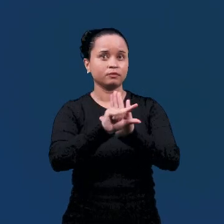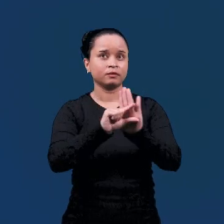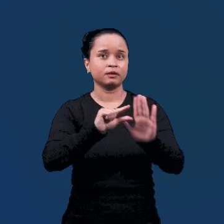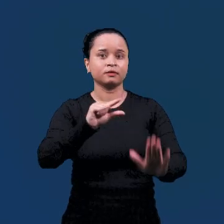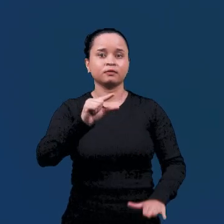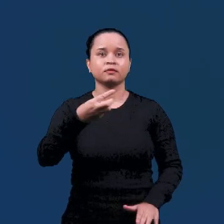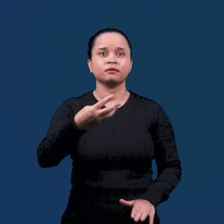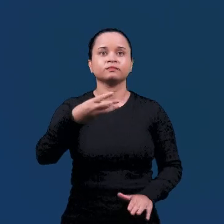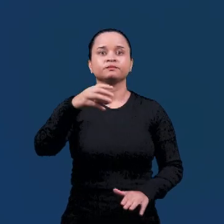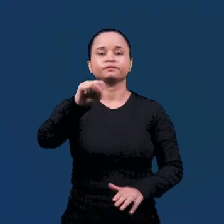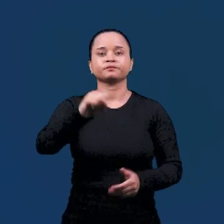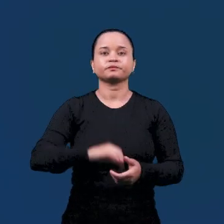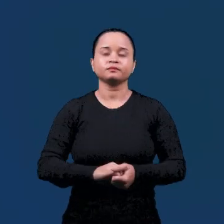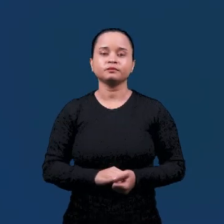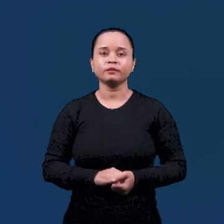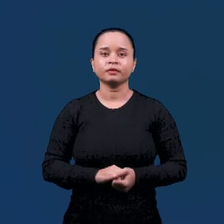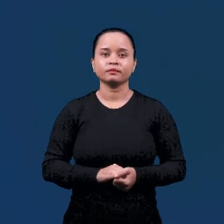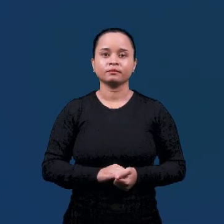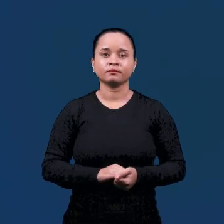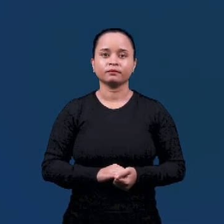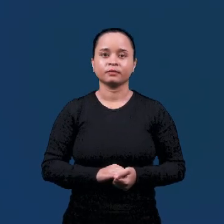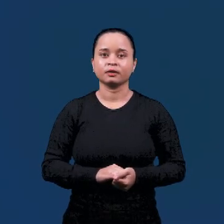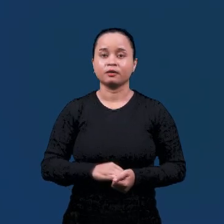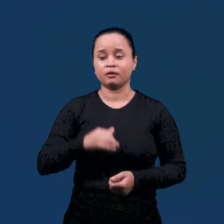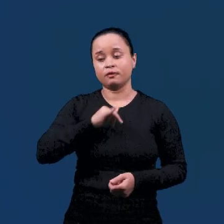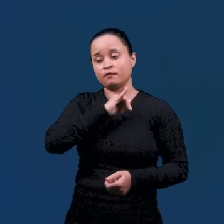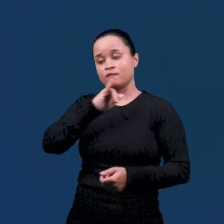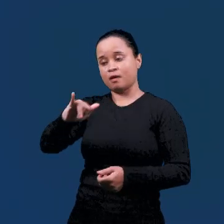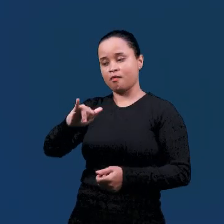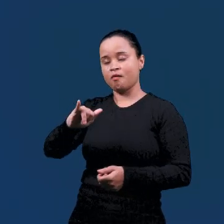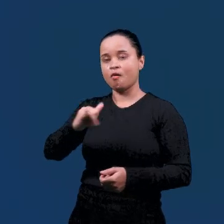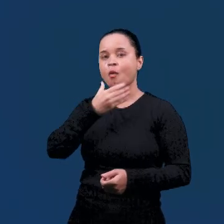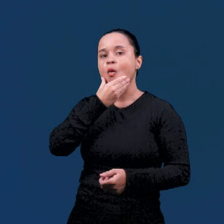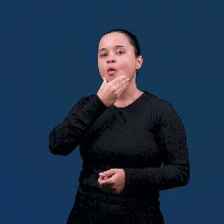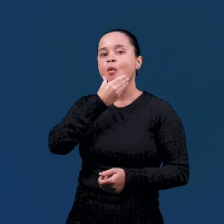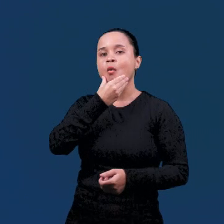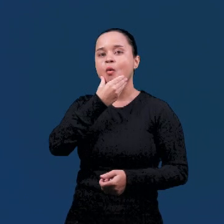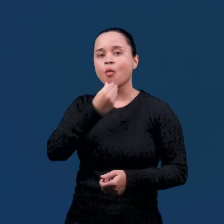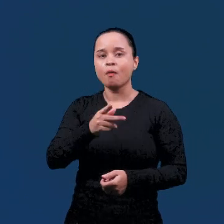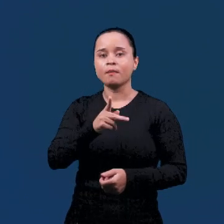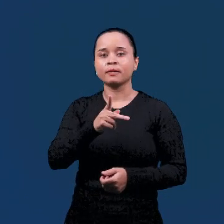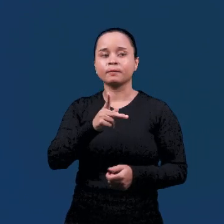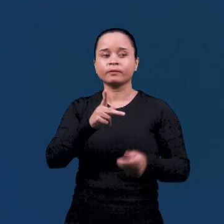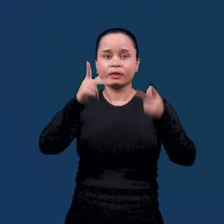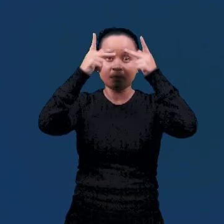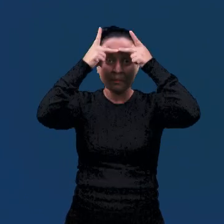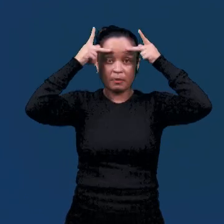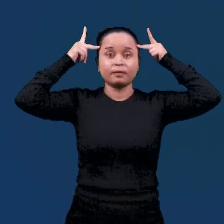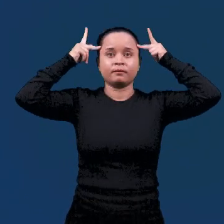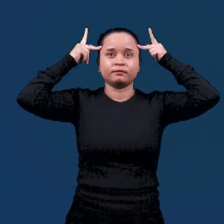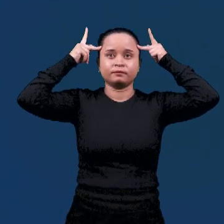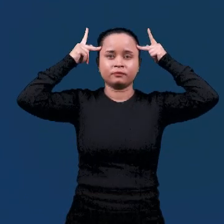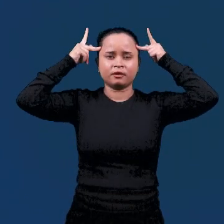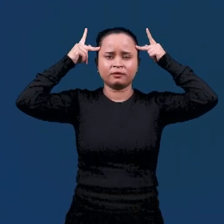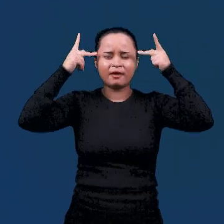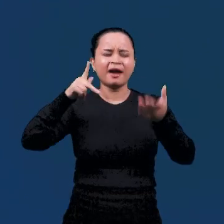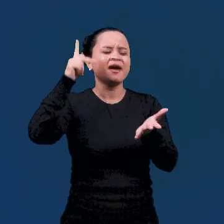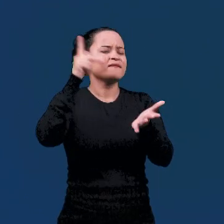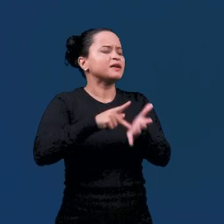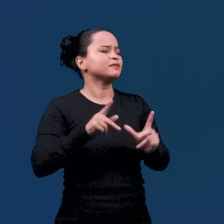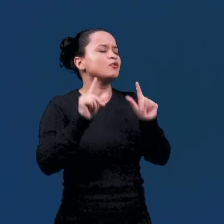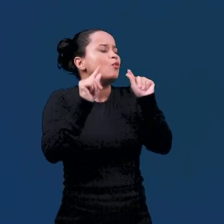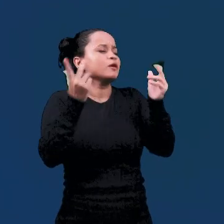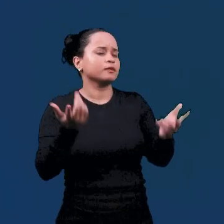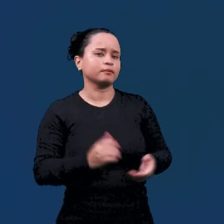Пилат сказал ему, что есть истина. И сказав